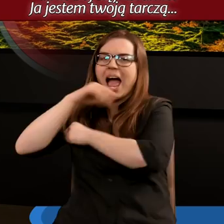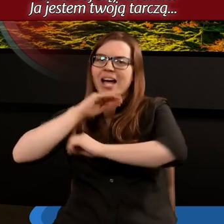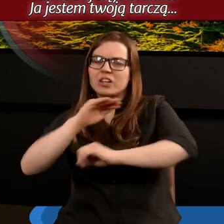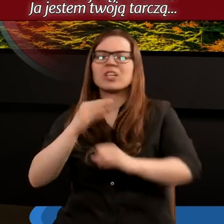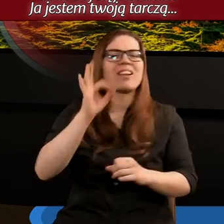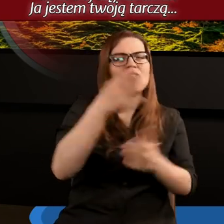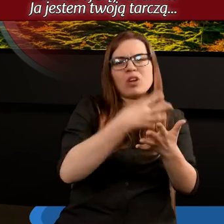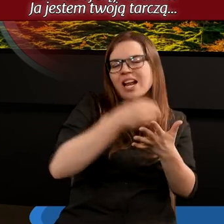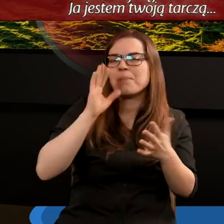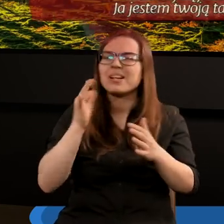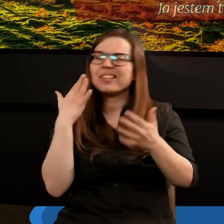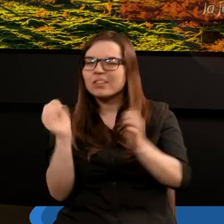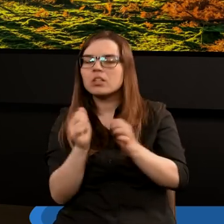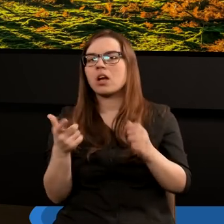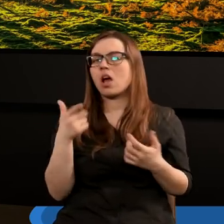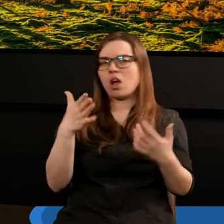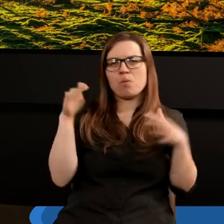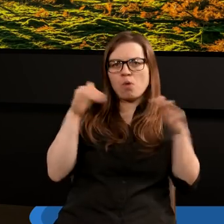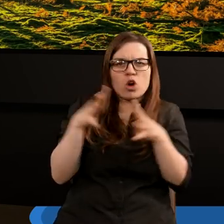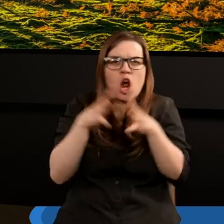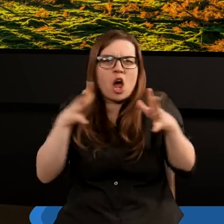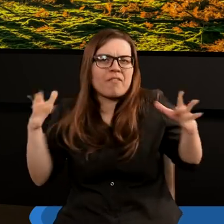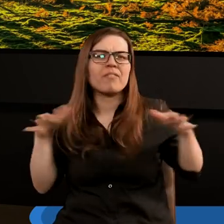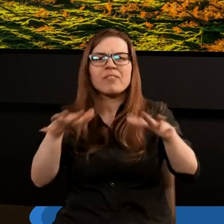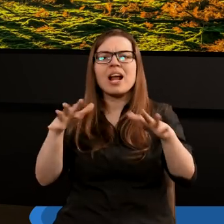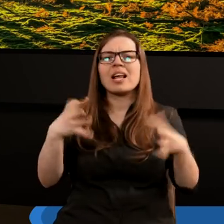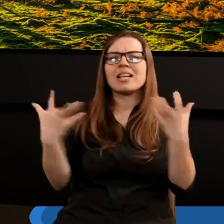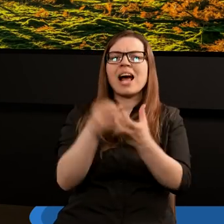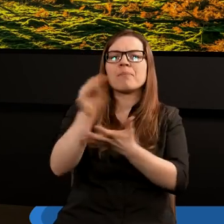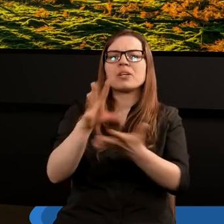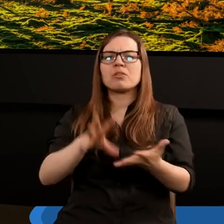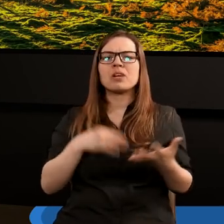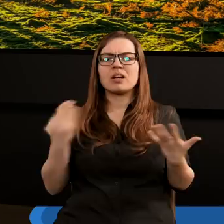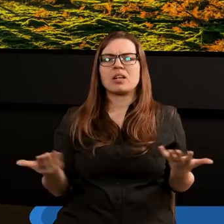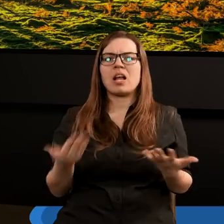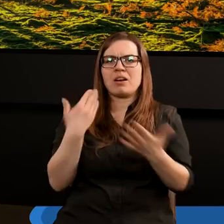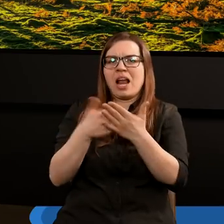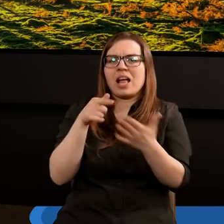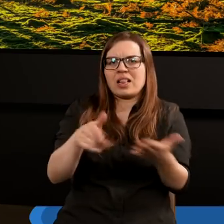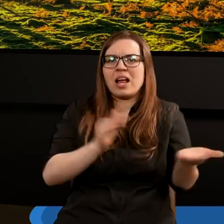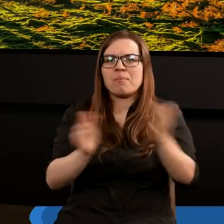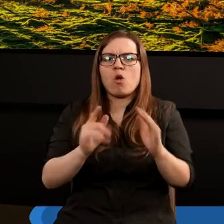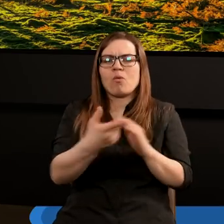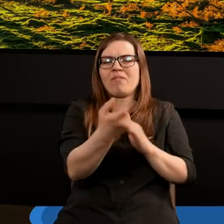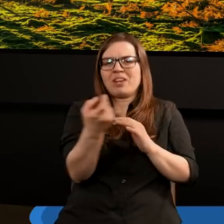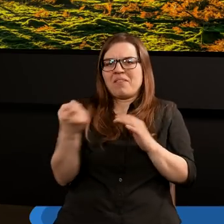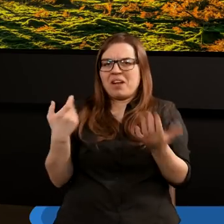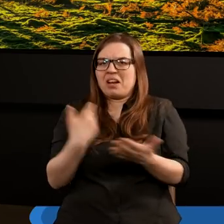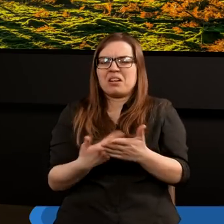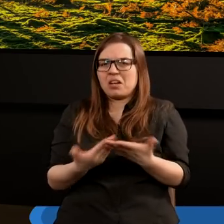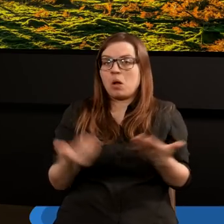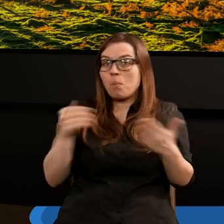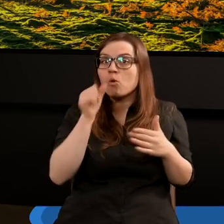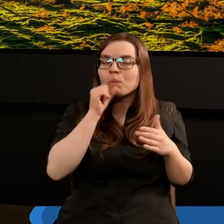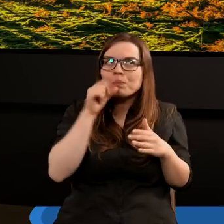Twoja zapłata będzie bardzo obfita. Takich fragmentów możemy znaleźć bardzo wiele w Piśmie Świętym. Dlaczego Pan Bóg w taki sposób wzywa? Może